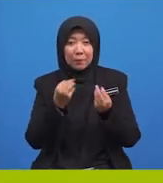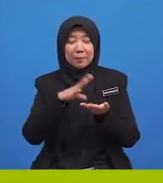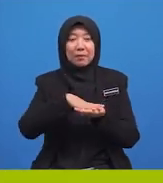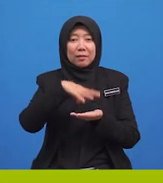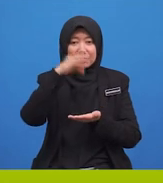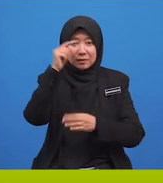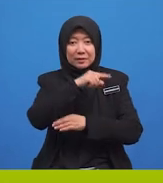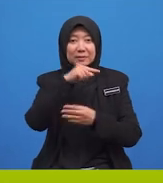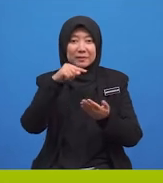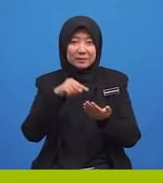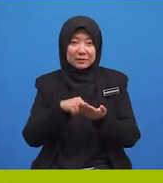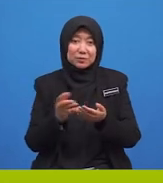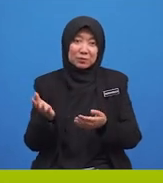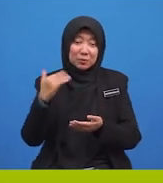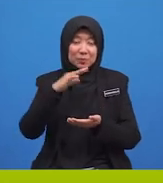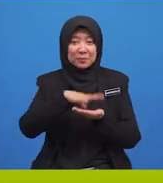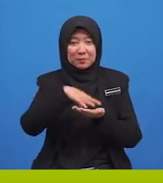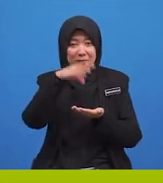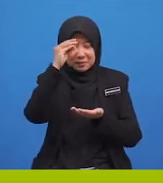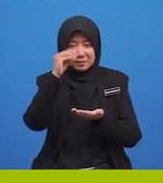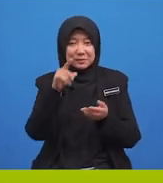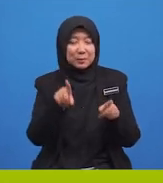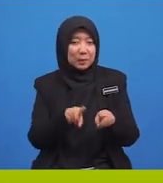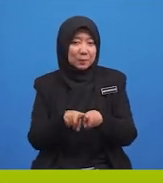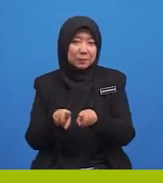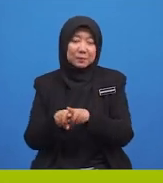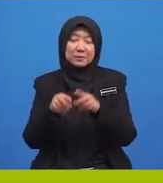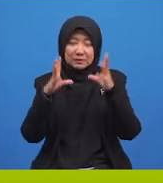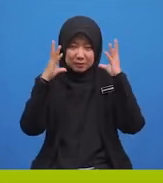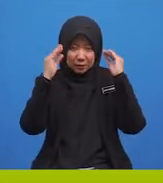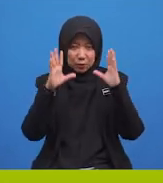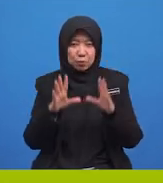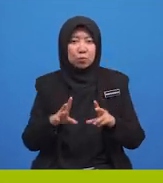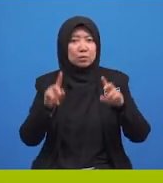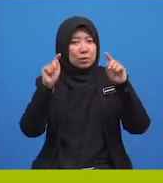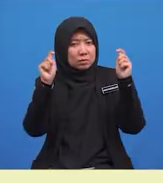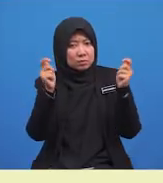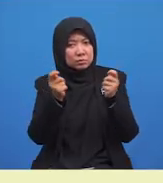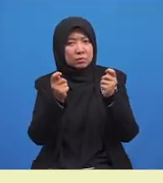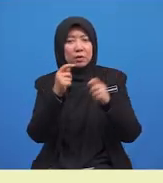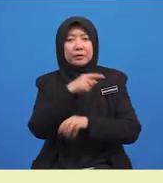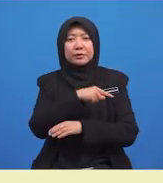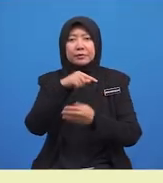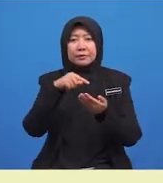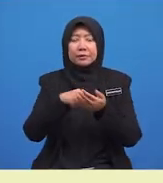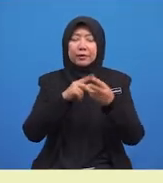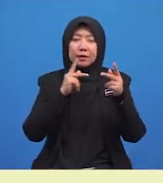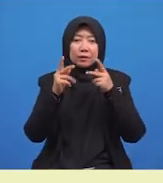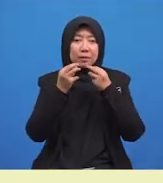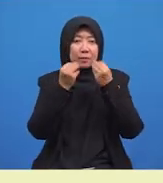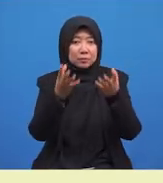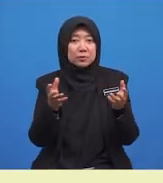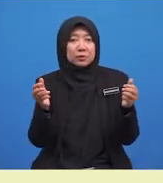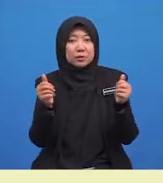bersama, Cikgu. Kajuk yang kita akan belajar pada hari ini ialah Kata majmuk